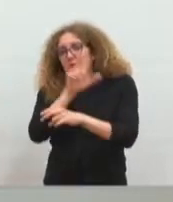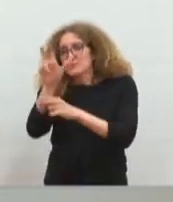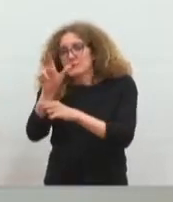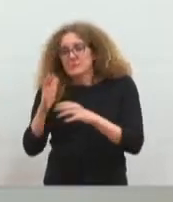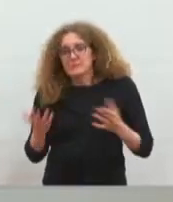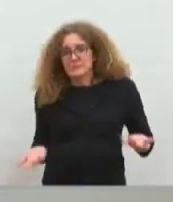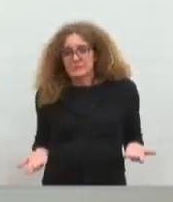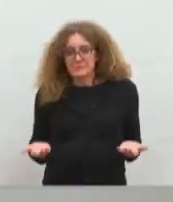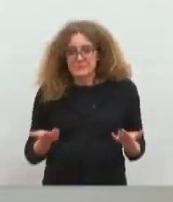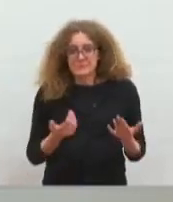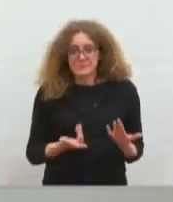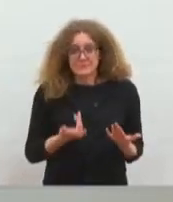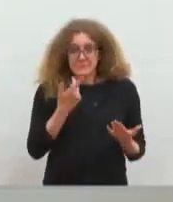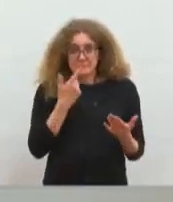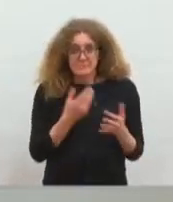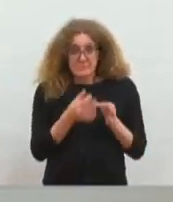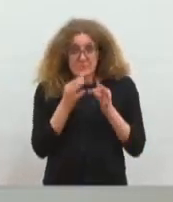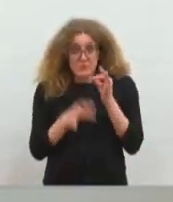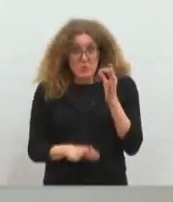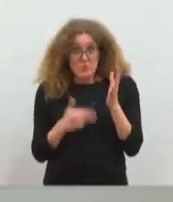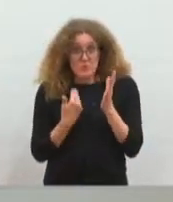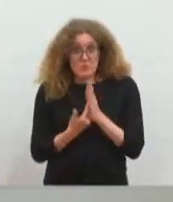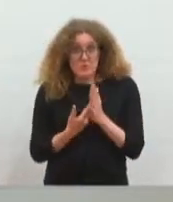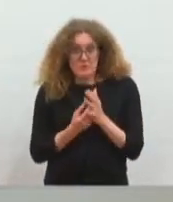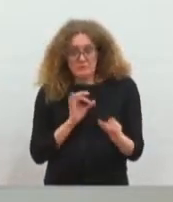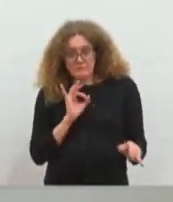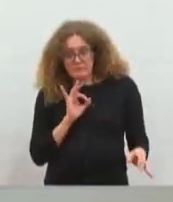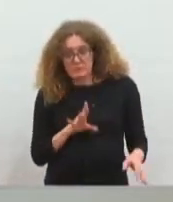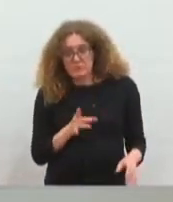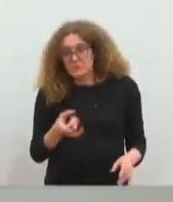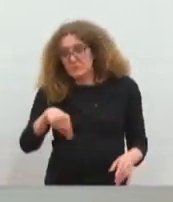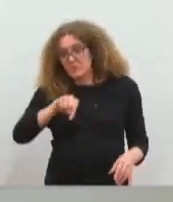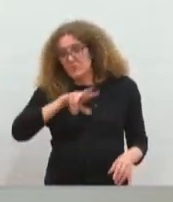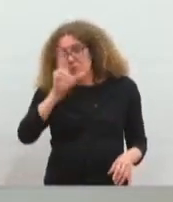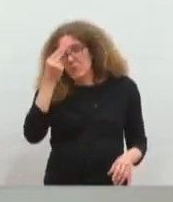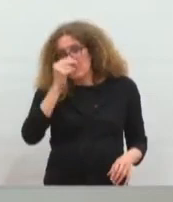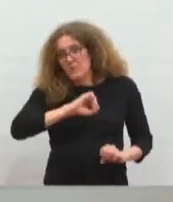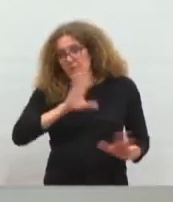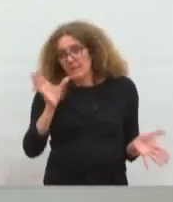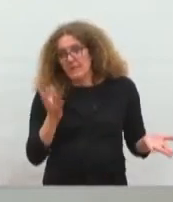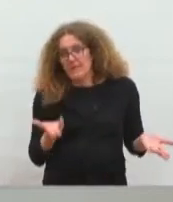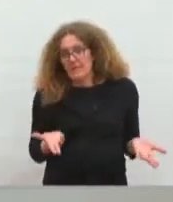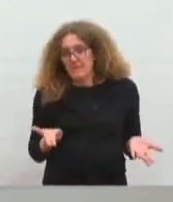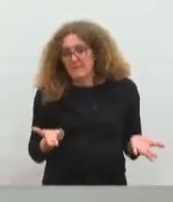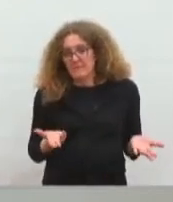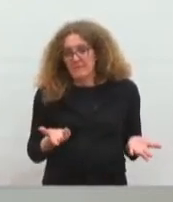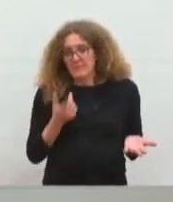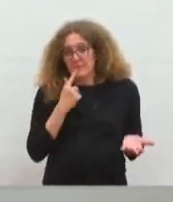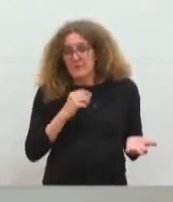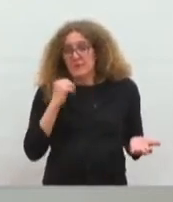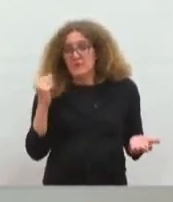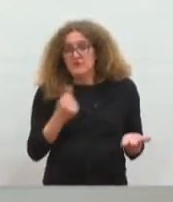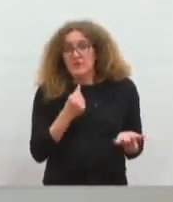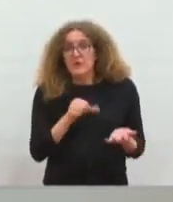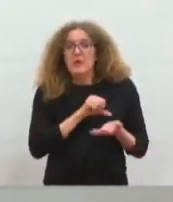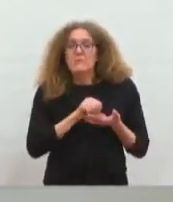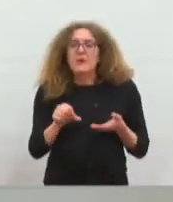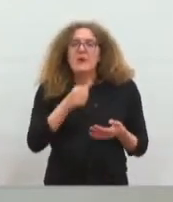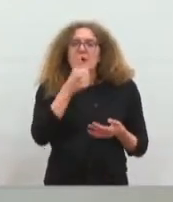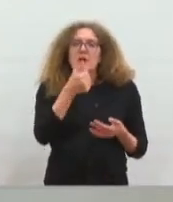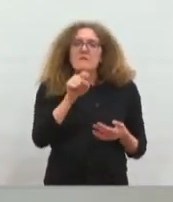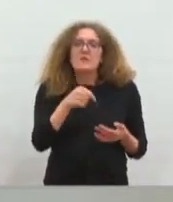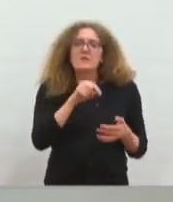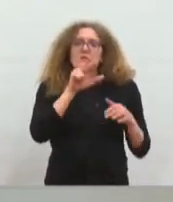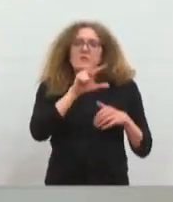Cette solution aussi a été rejetée pour une raison que vous comprendrez tout de suite. Vous payez chacun d'entre vous 1,39 €